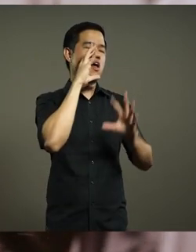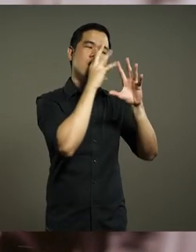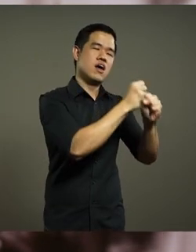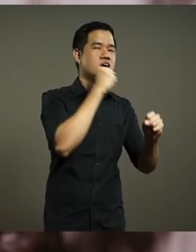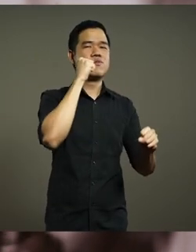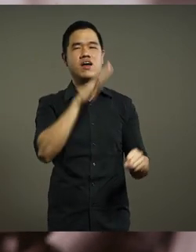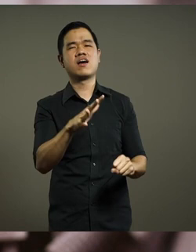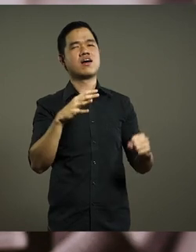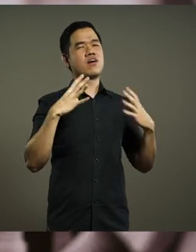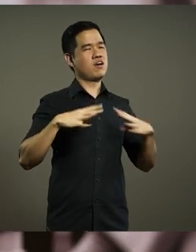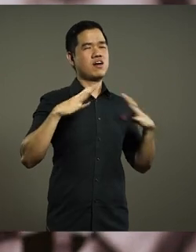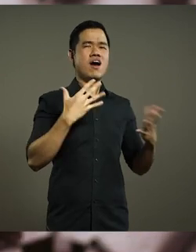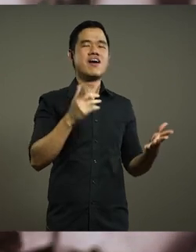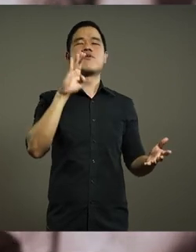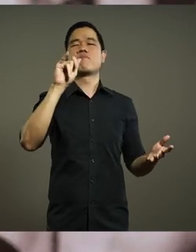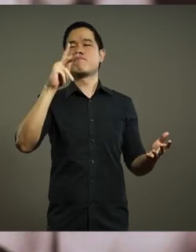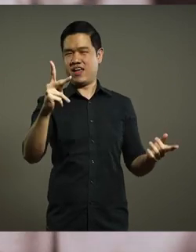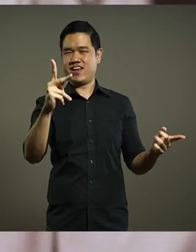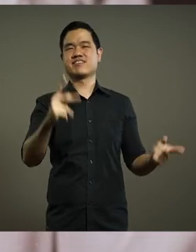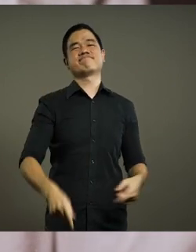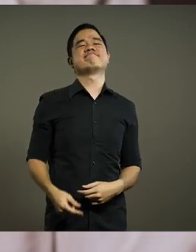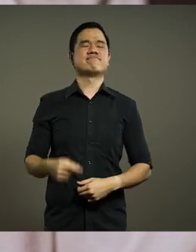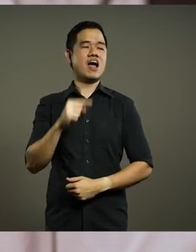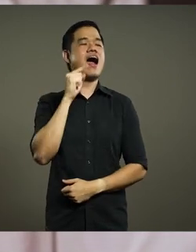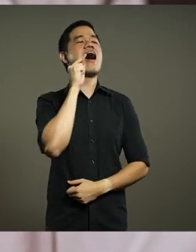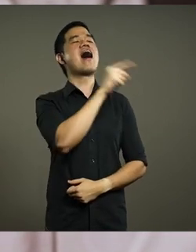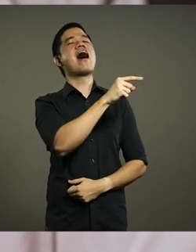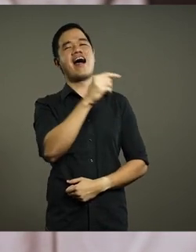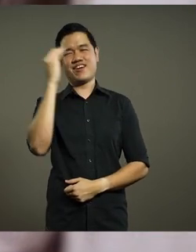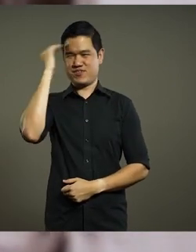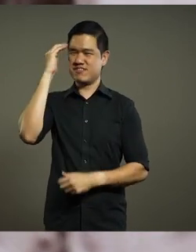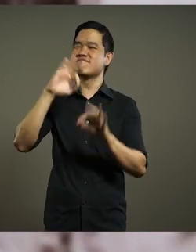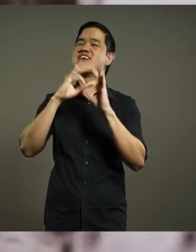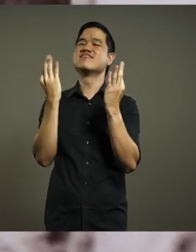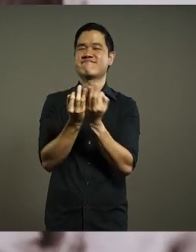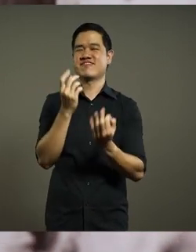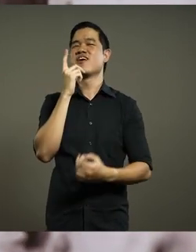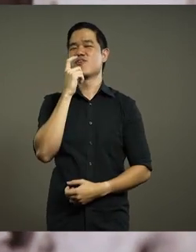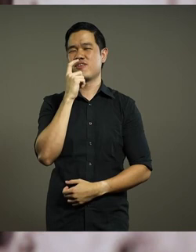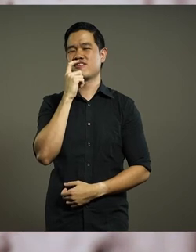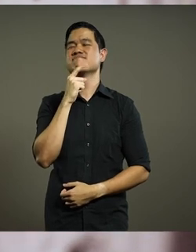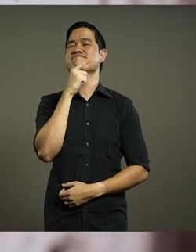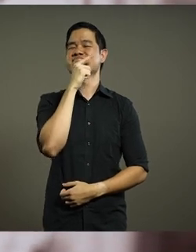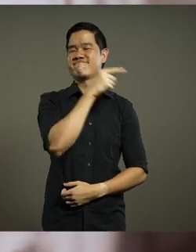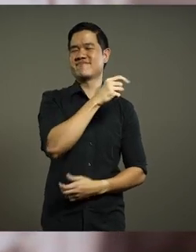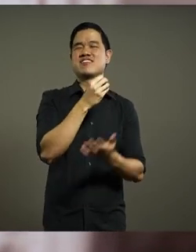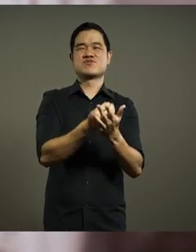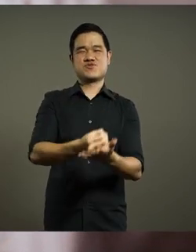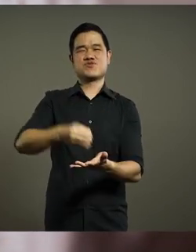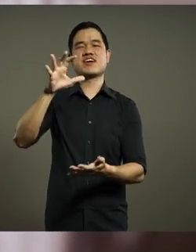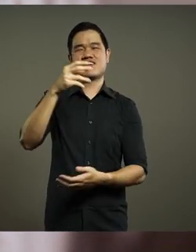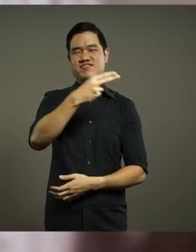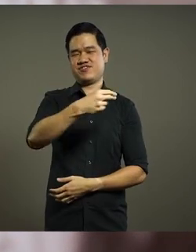tertuju ke batik atau sarung yang dikenakan, dan saya langsung mendebak siapa keluarga itu. Mereka adalah